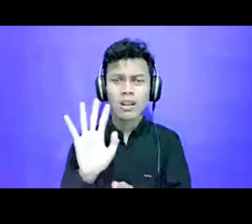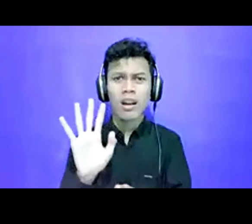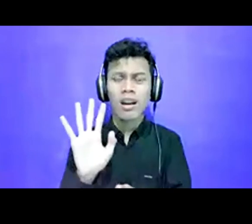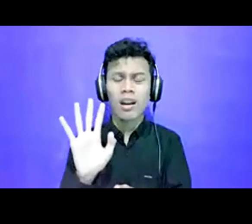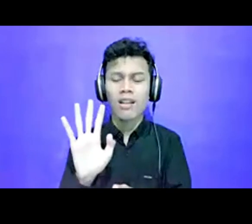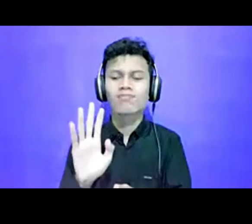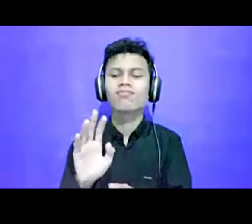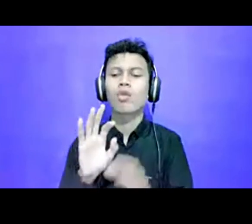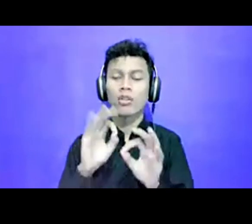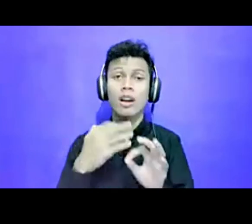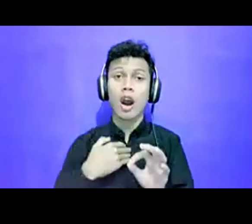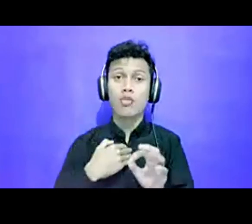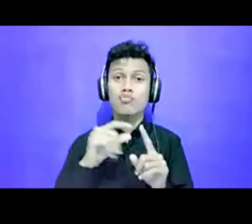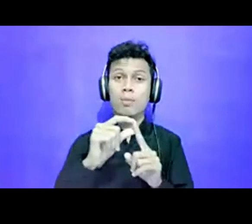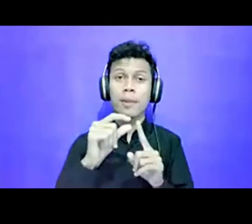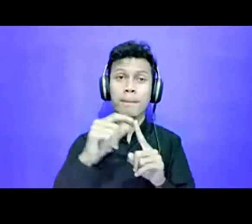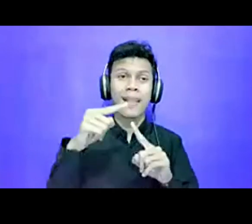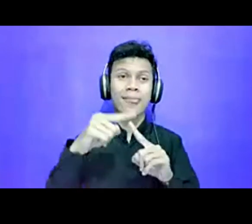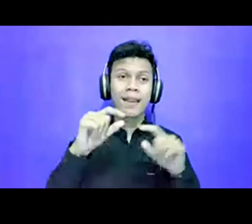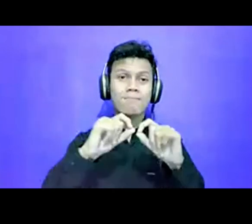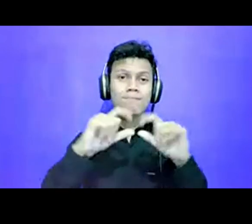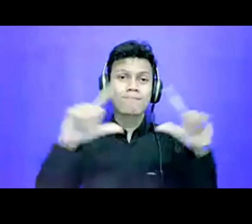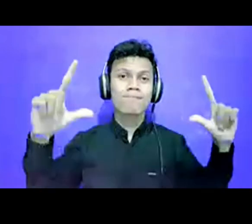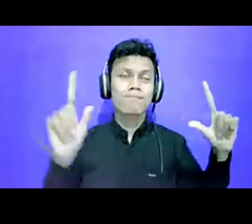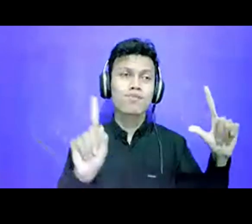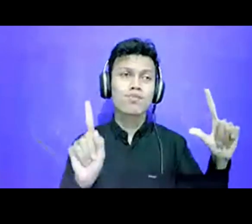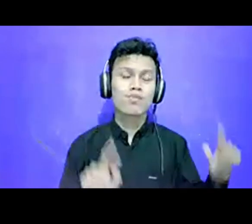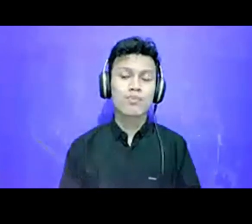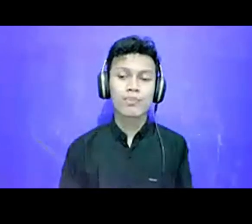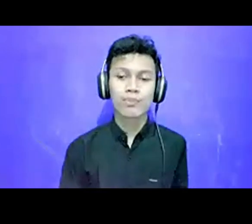Saya share screen dulu. Bentar, lupa kalau harus share screen dulu.